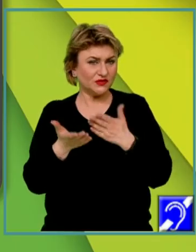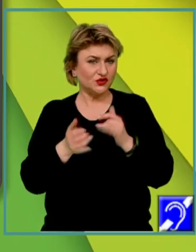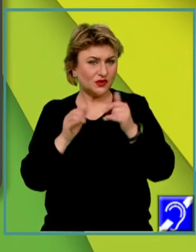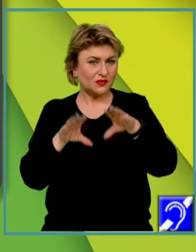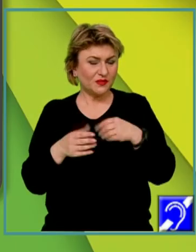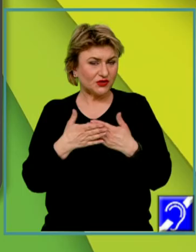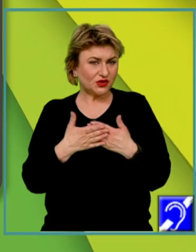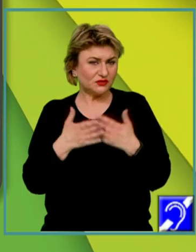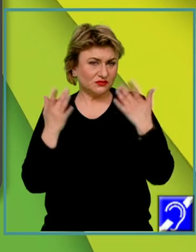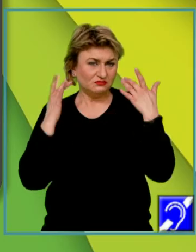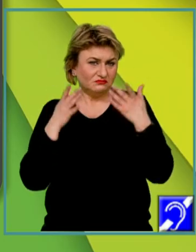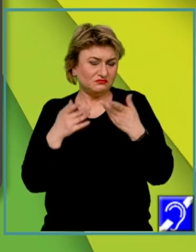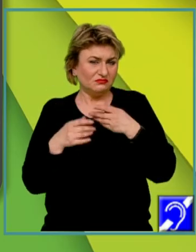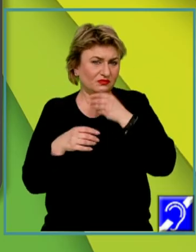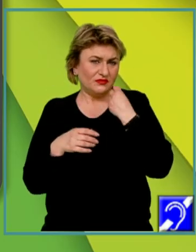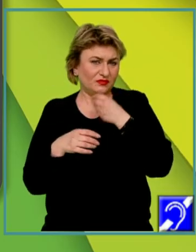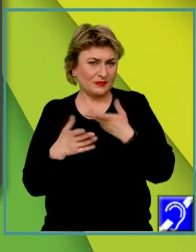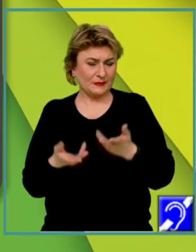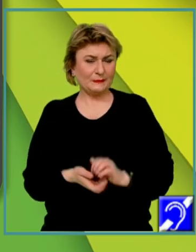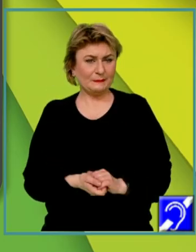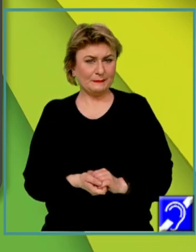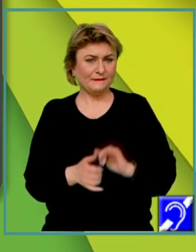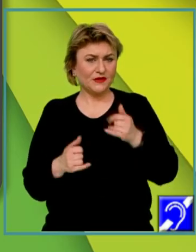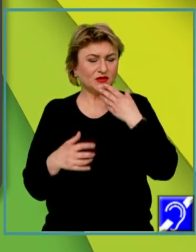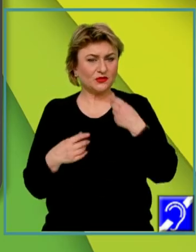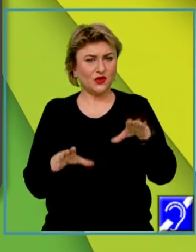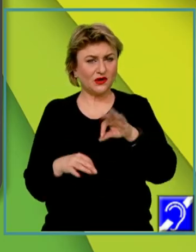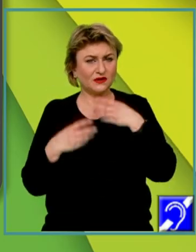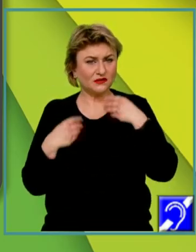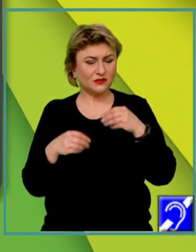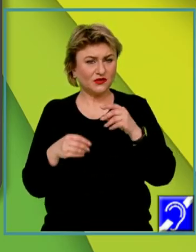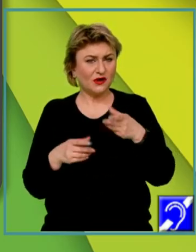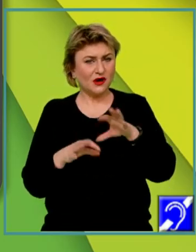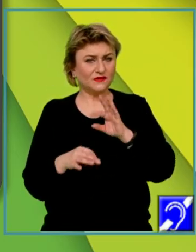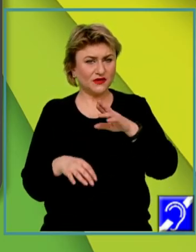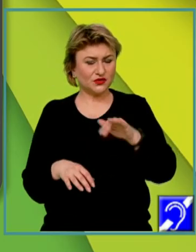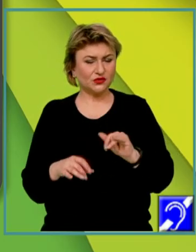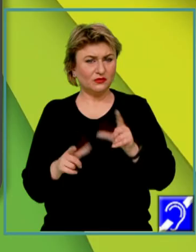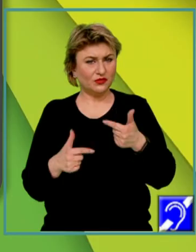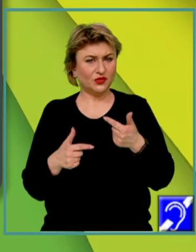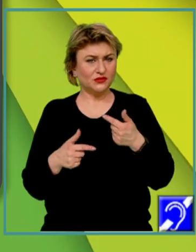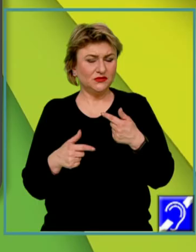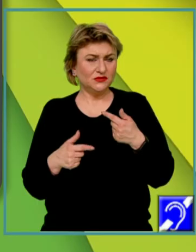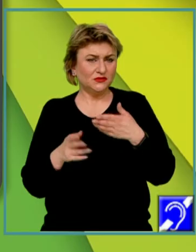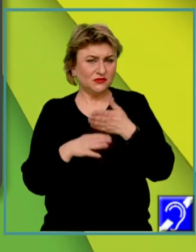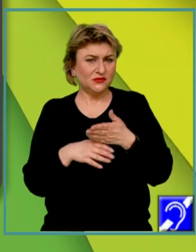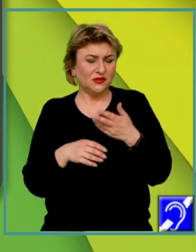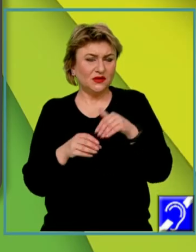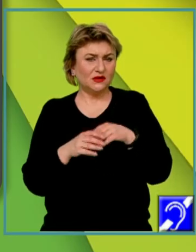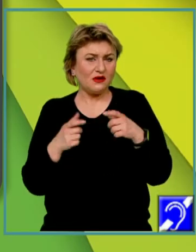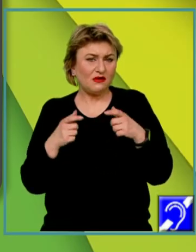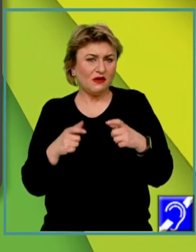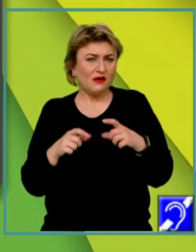această recompensă. V-am mai dat un alt exemplu, alți factori externi ce pot acționa în cadrul